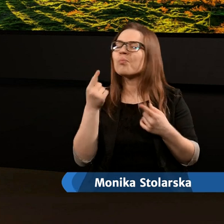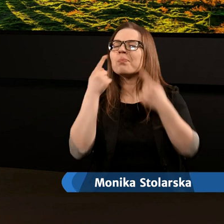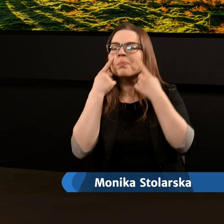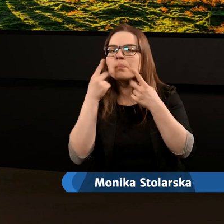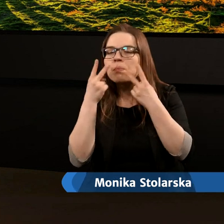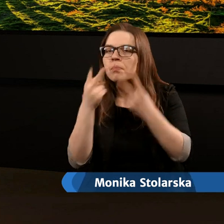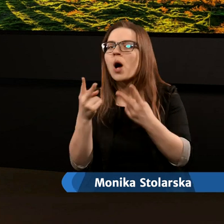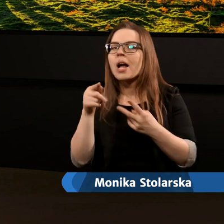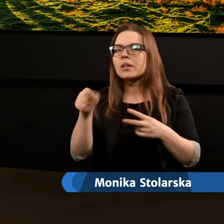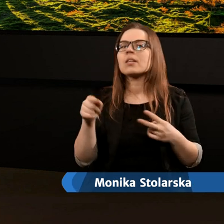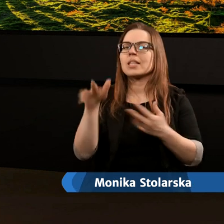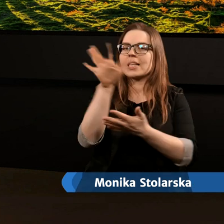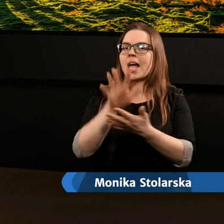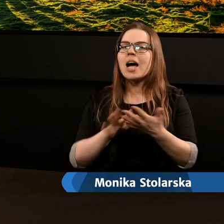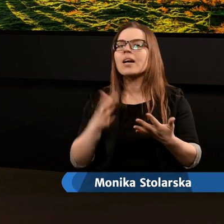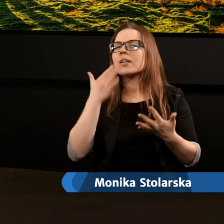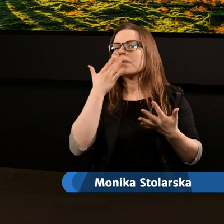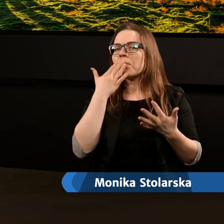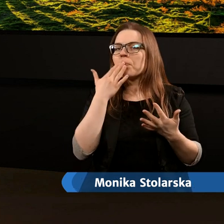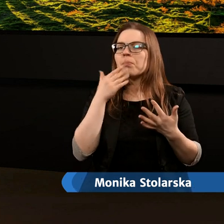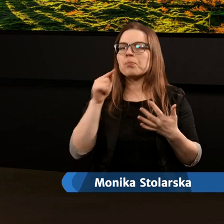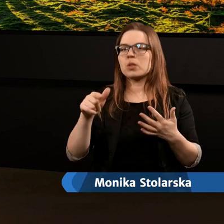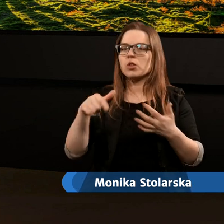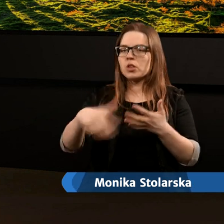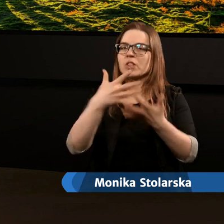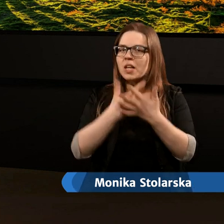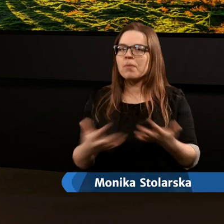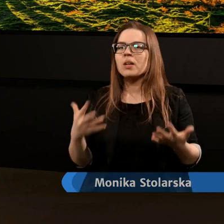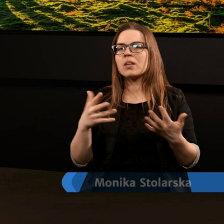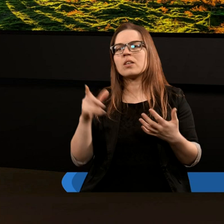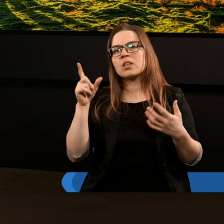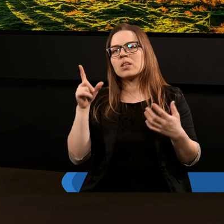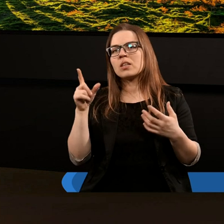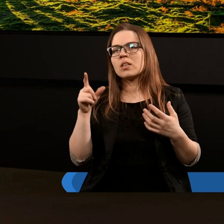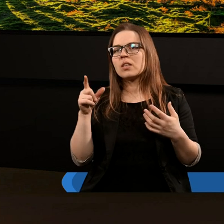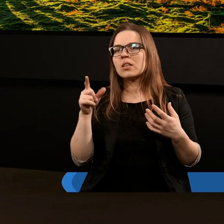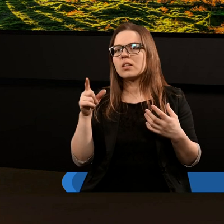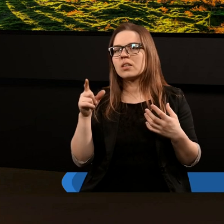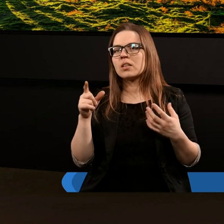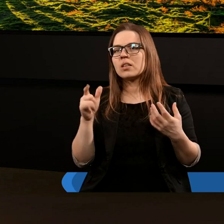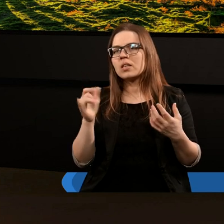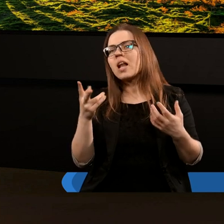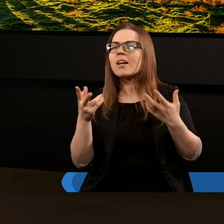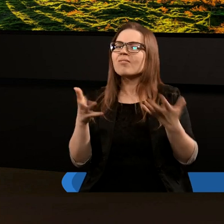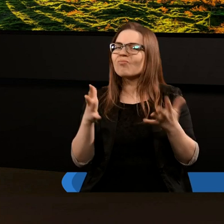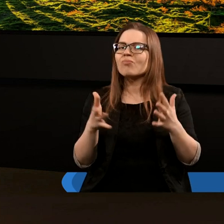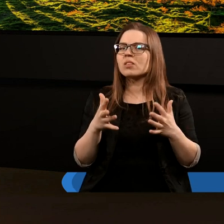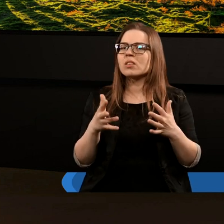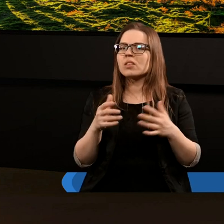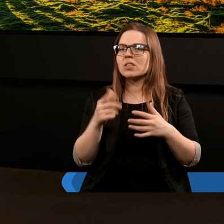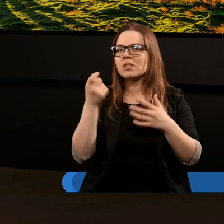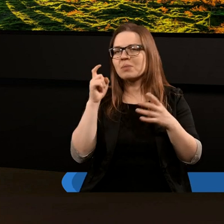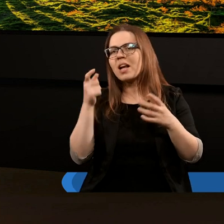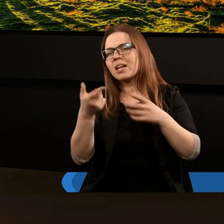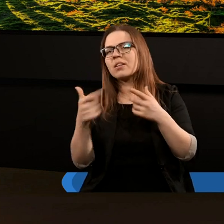że ten tekst mówi nam odnośnie mieszkańców ziemi, że jednak biada im. Więc do tego też